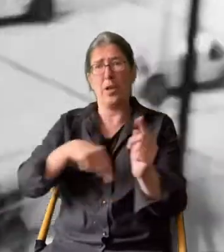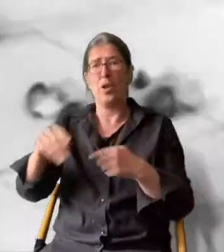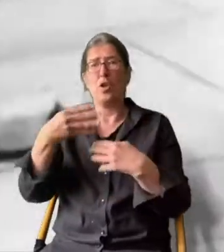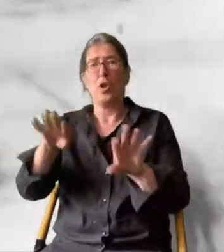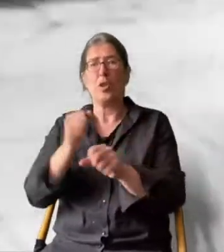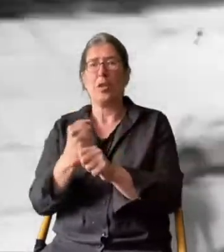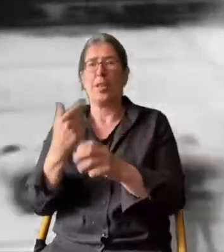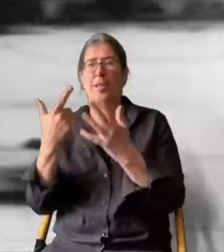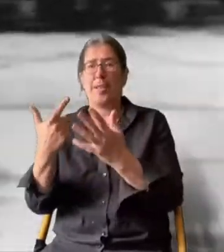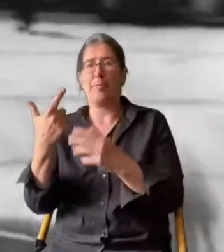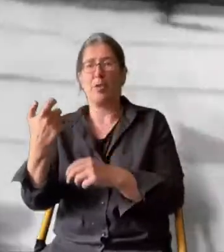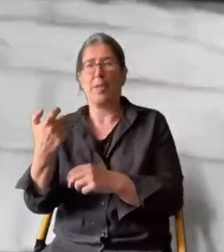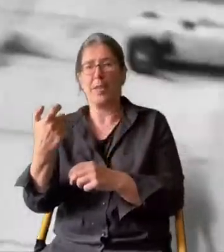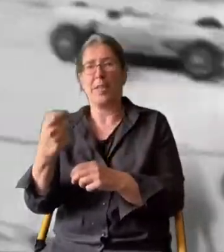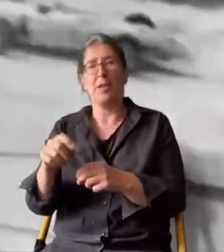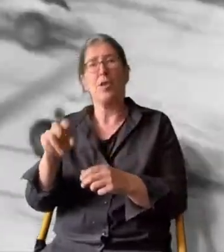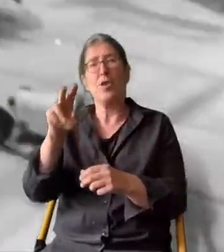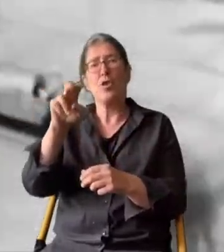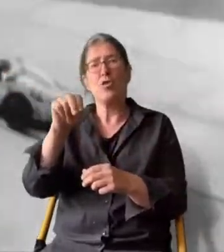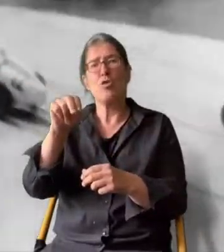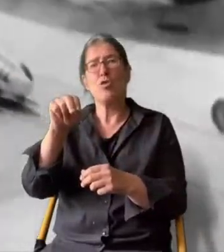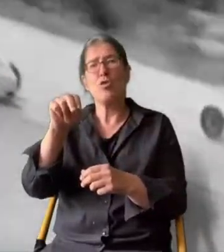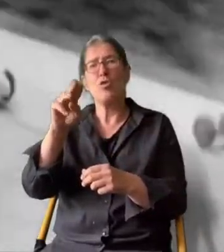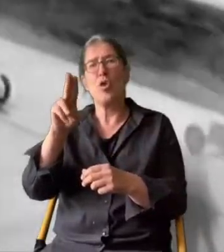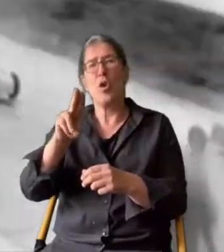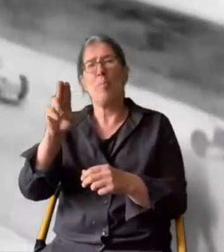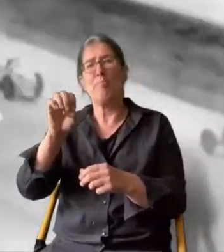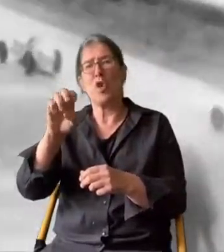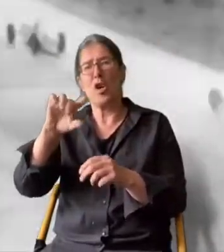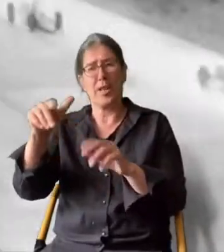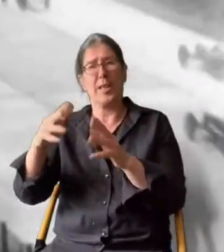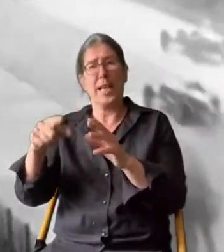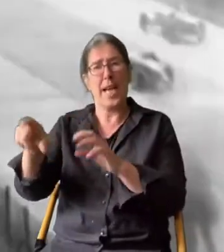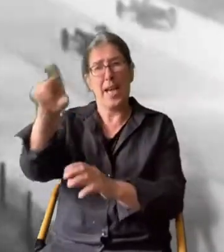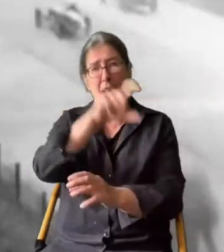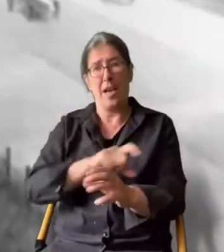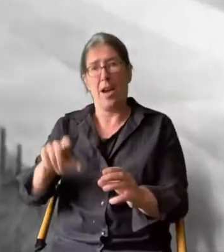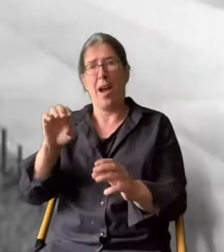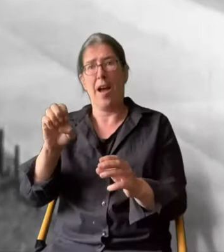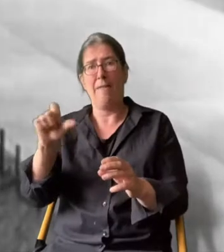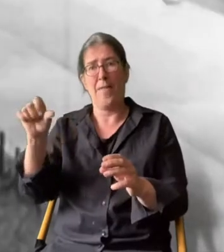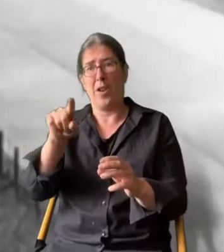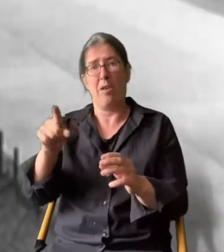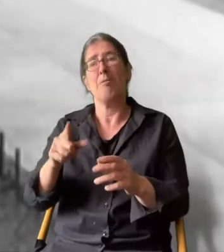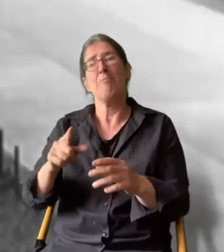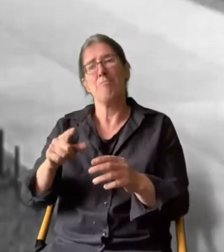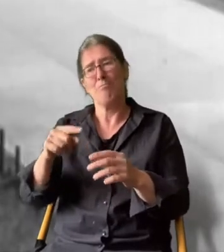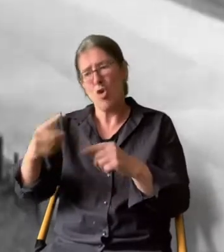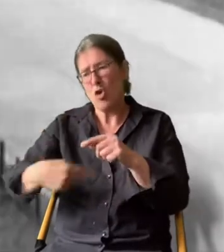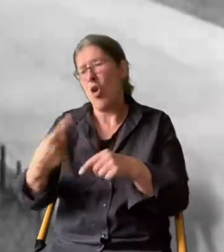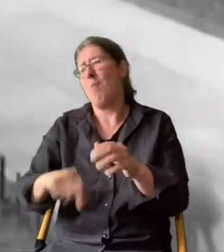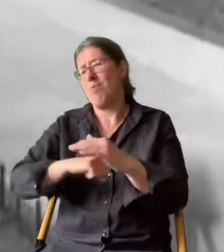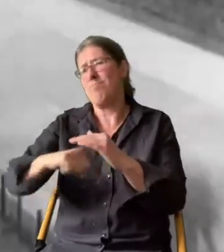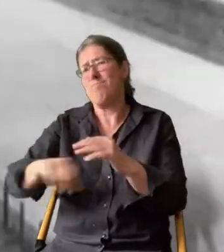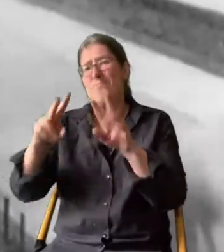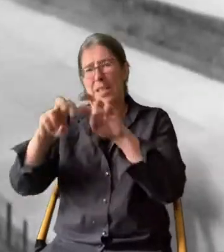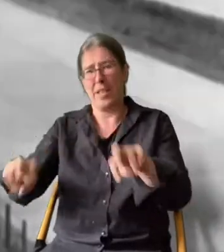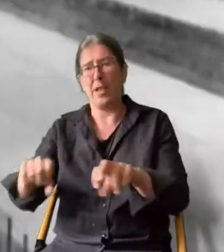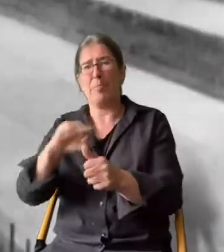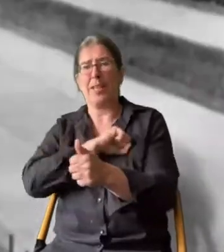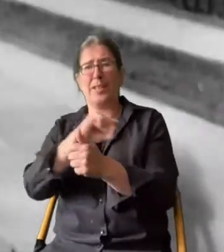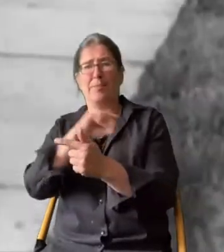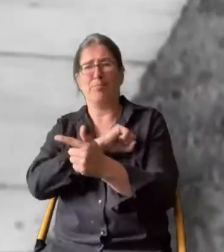1927 eröffnet. Der Nürburgring in der Eifel. Röhrende Motoren beim großen Preis von Deutschland.